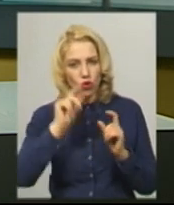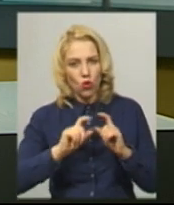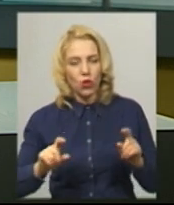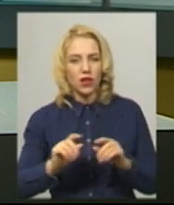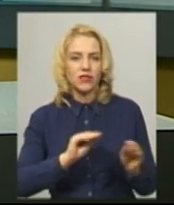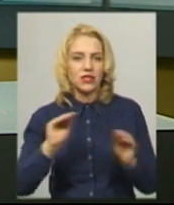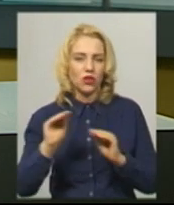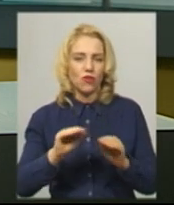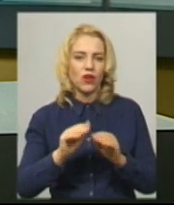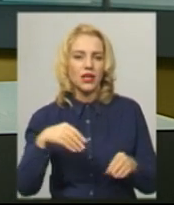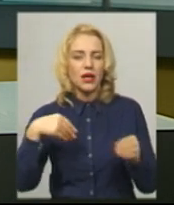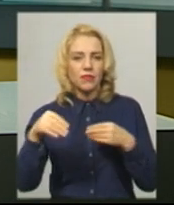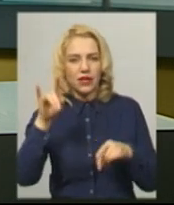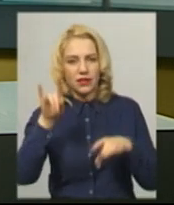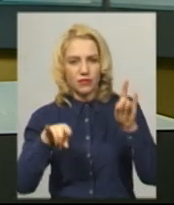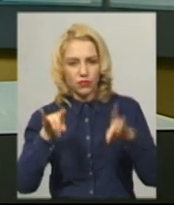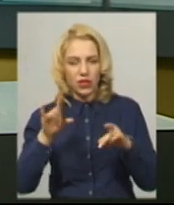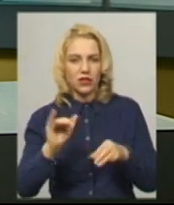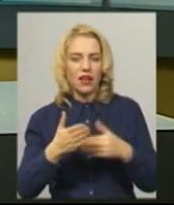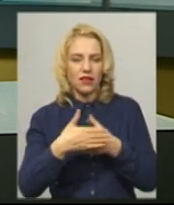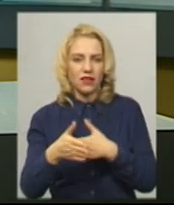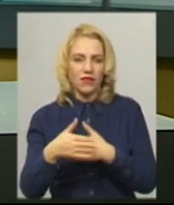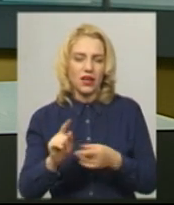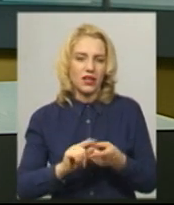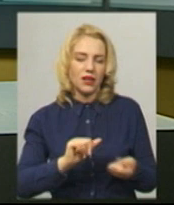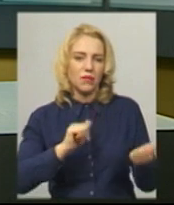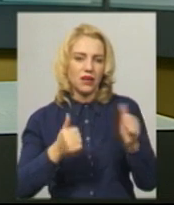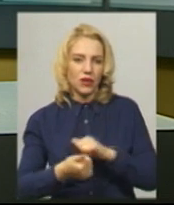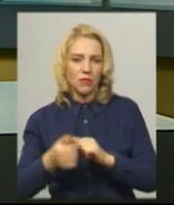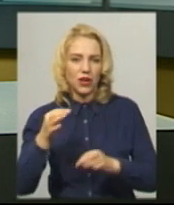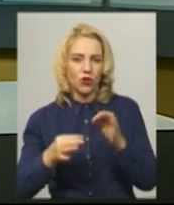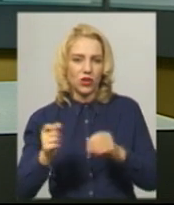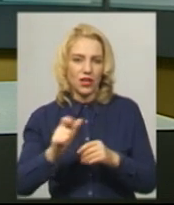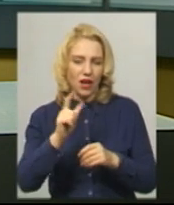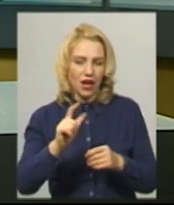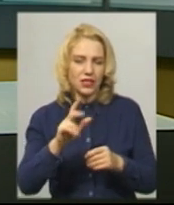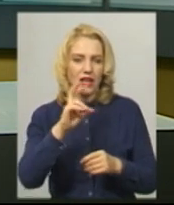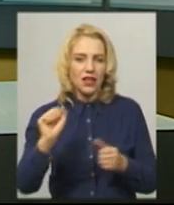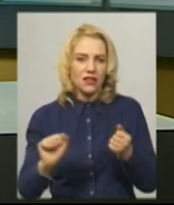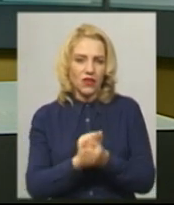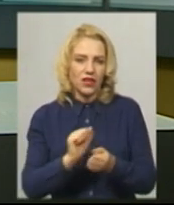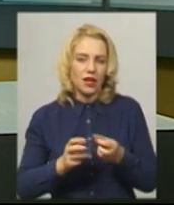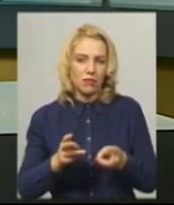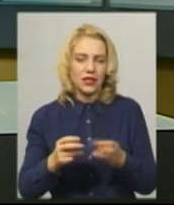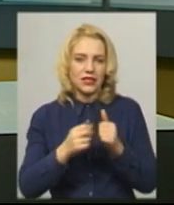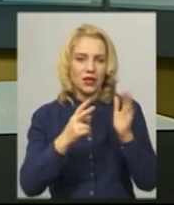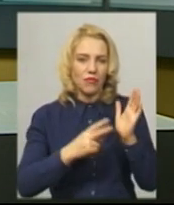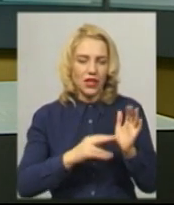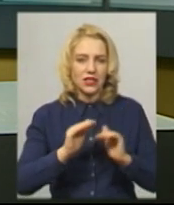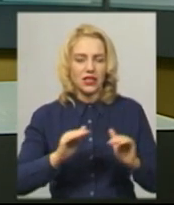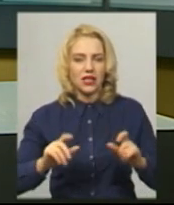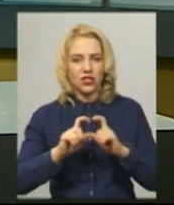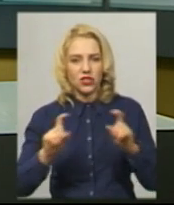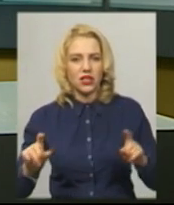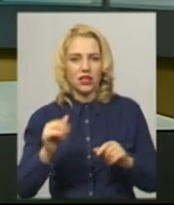вікна і двері та почали переводити котельні з природного газу на тверде паливо. Це 17 дитячих садків із 21